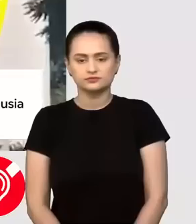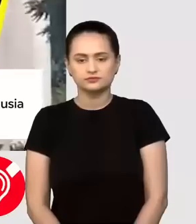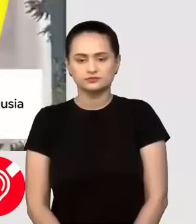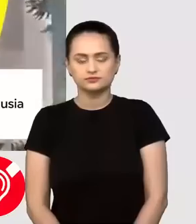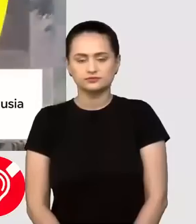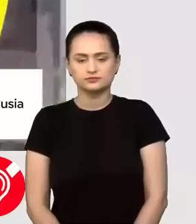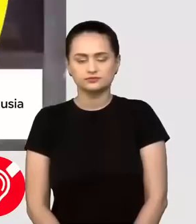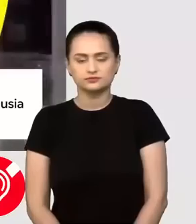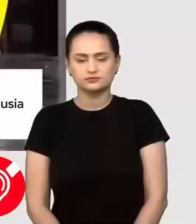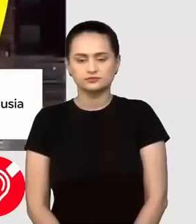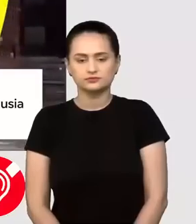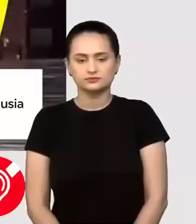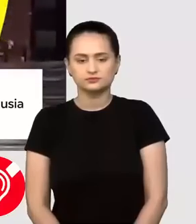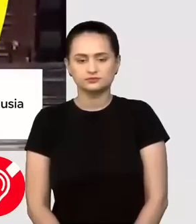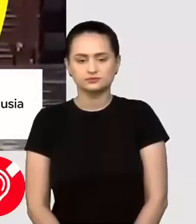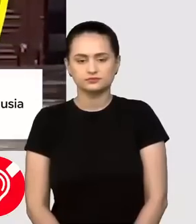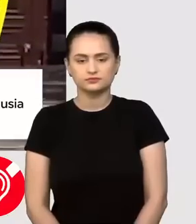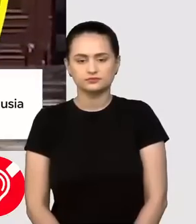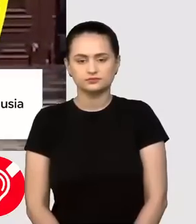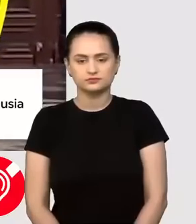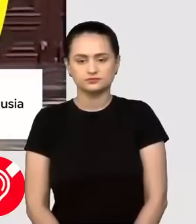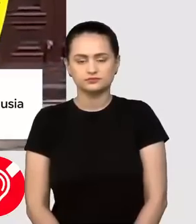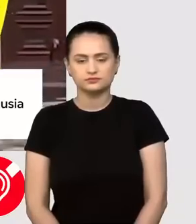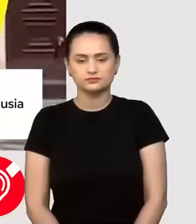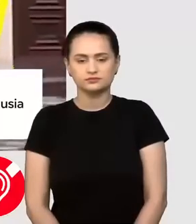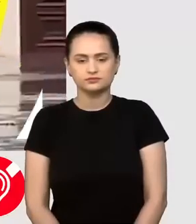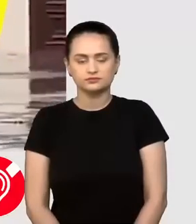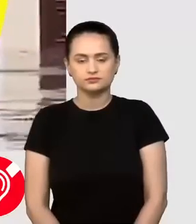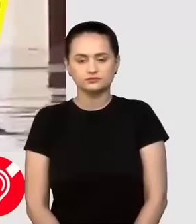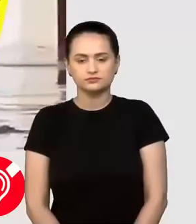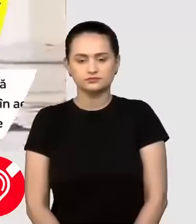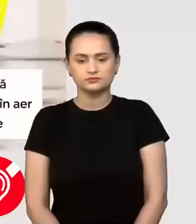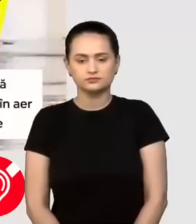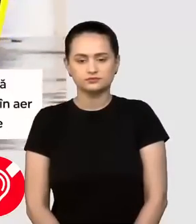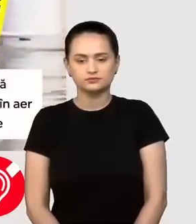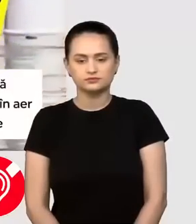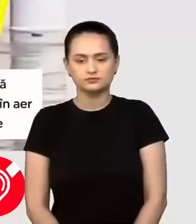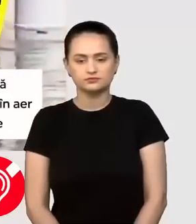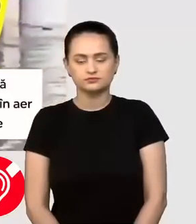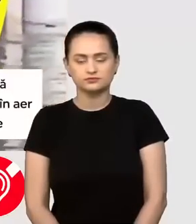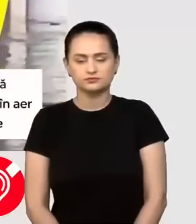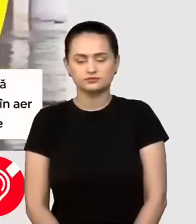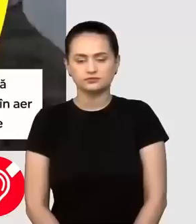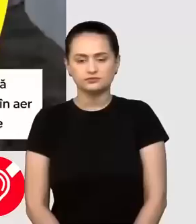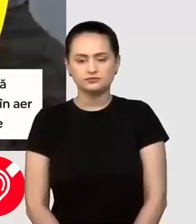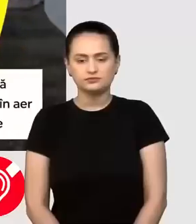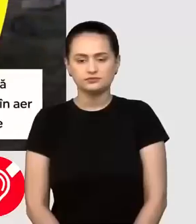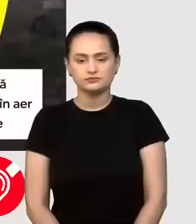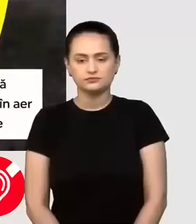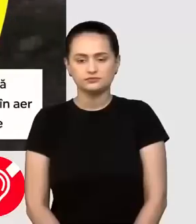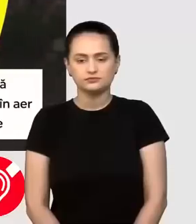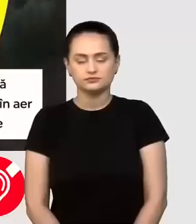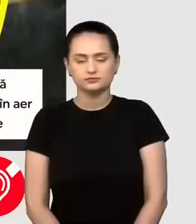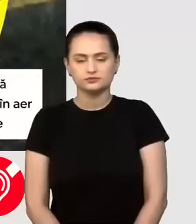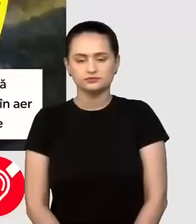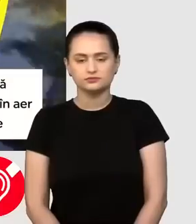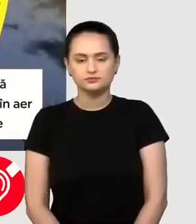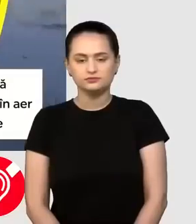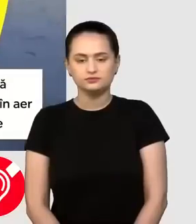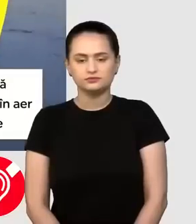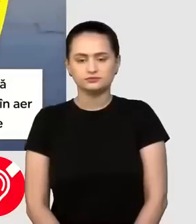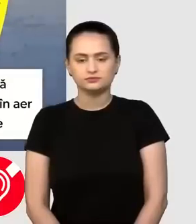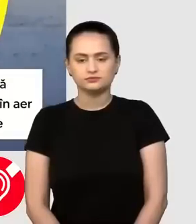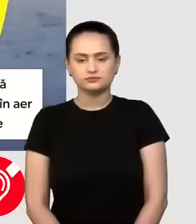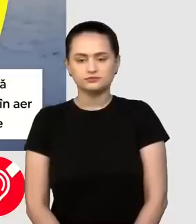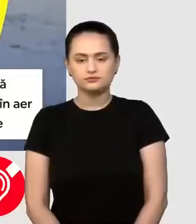pentru a-și păstra autoritatea în Rusia, deoarece orice teritoriu pierdut în Ucraina înseamnă o cărămidă